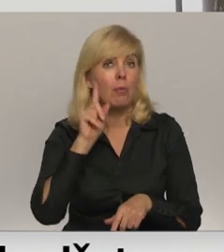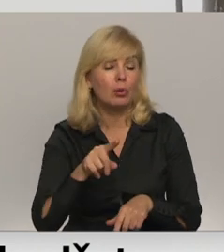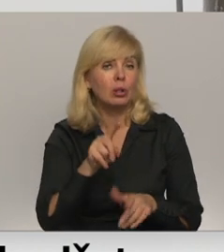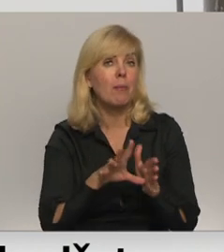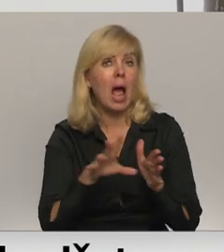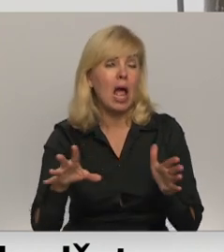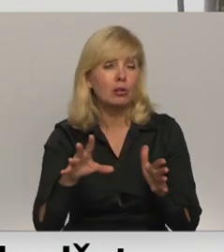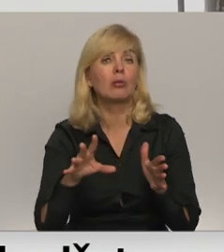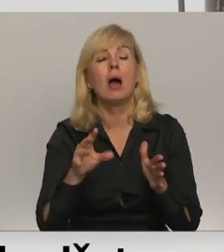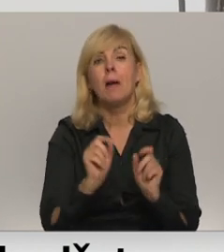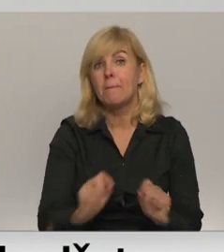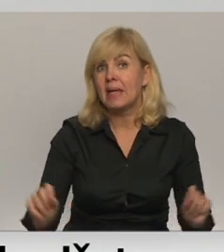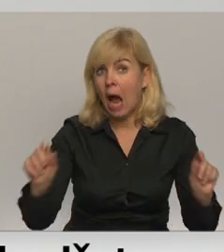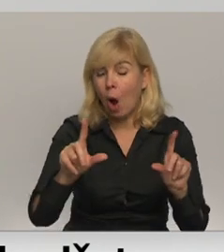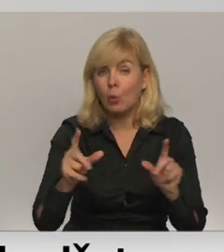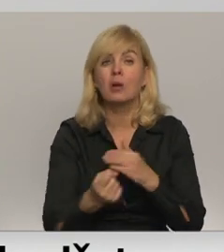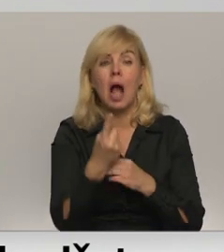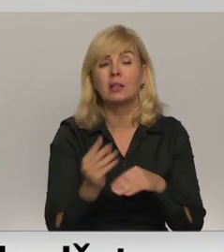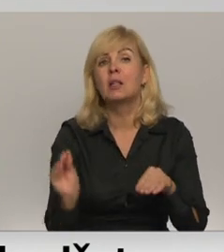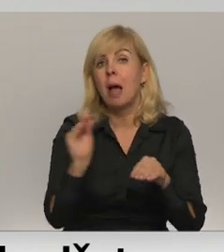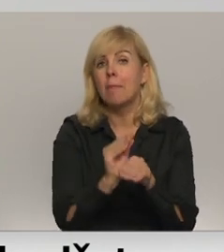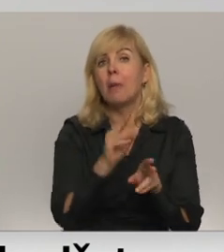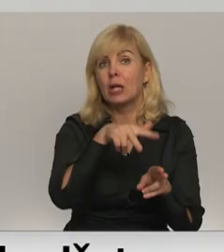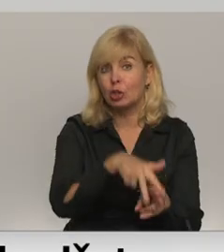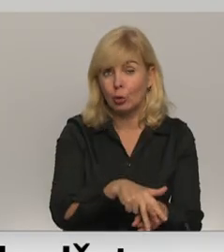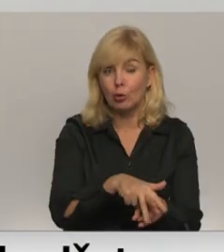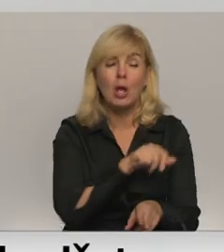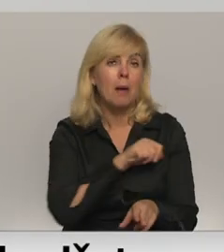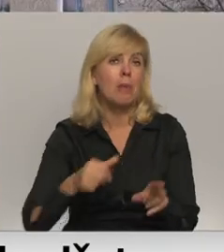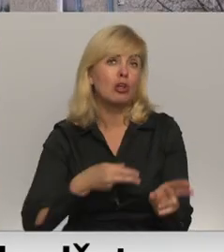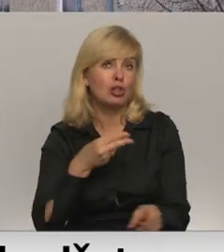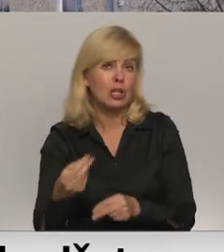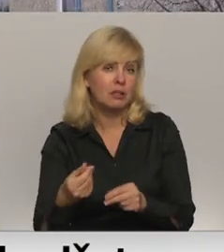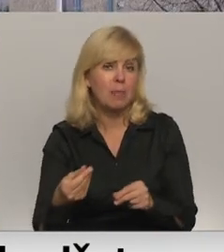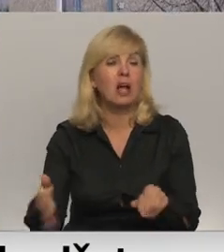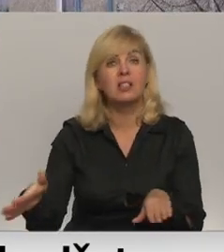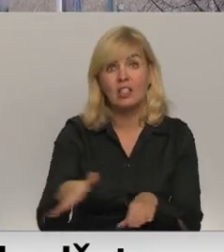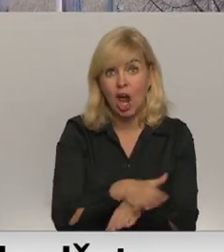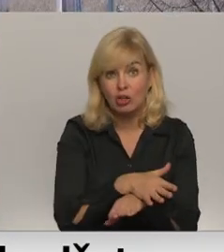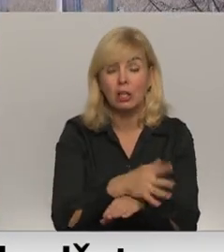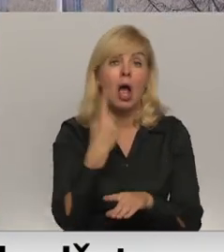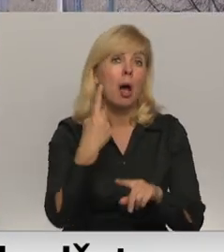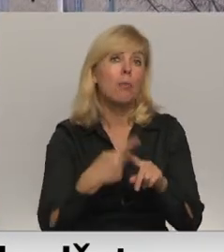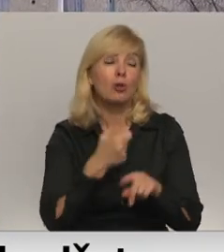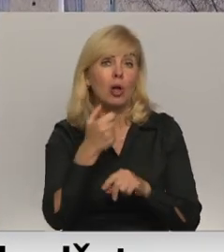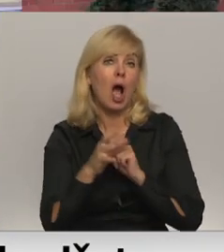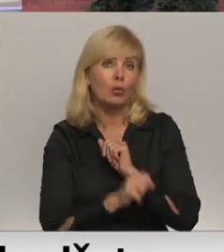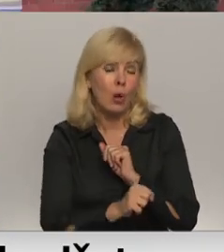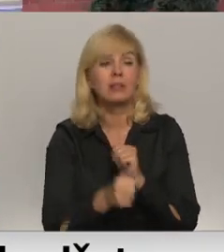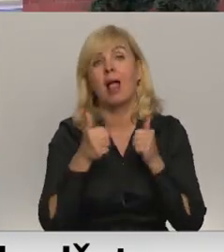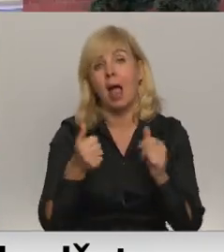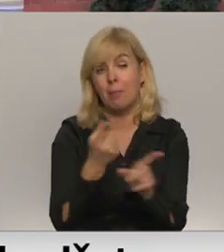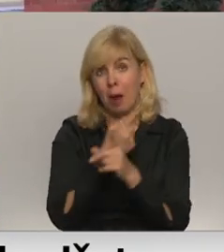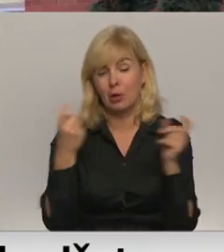energoresursu cenu pieaugums radīs papildu slogu arī pašizmaksu sekšanē. Vienlaikus pozitīvā gada nogalas vēsts